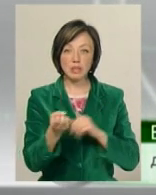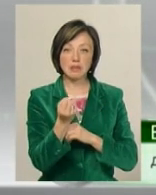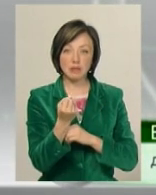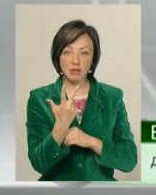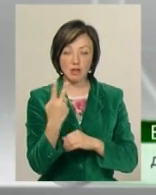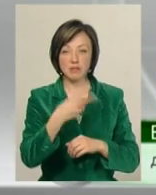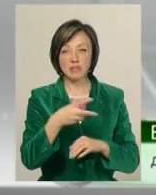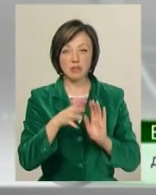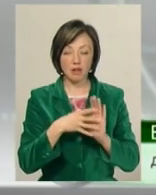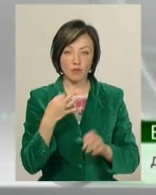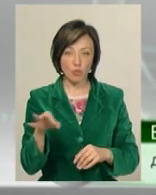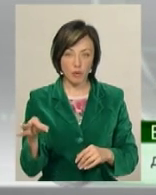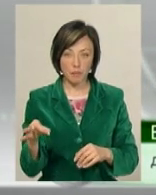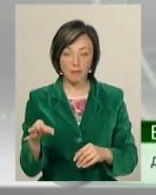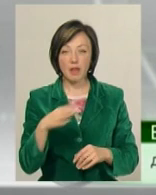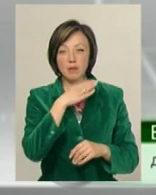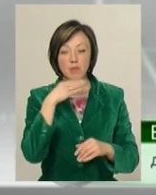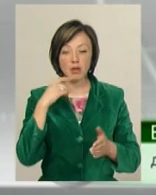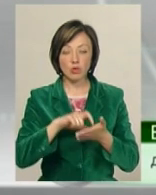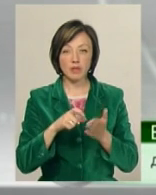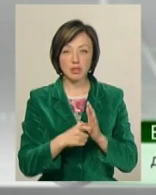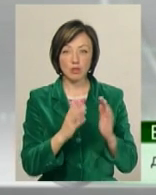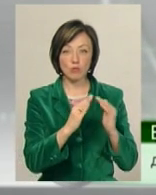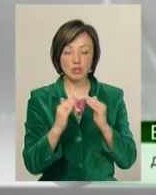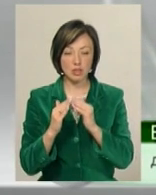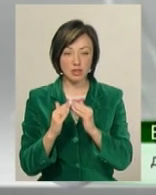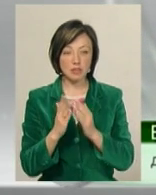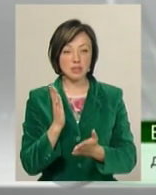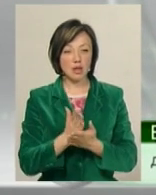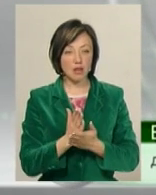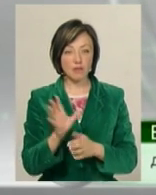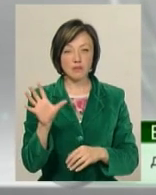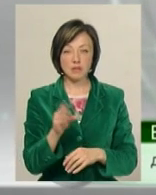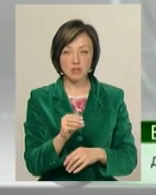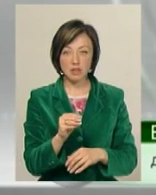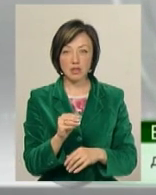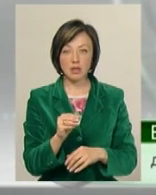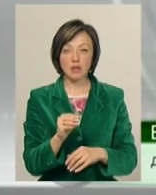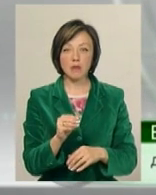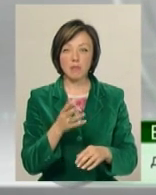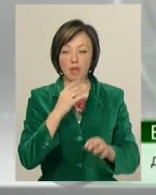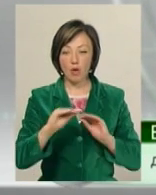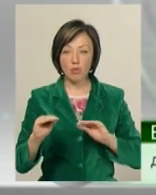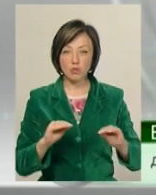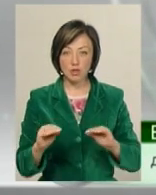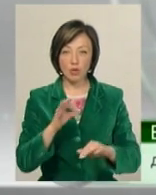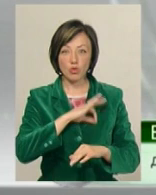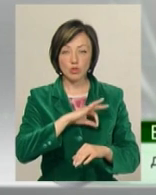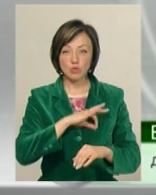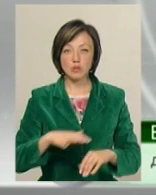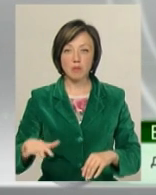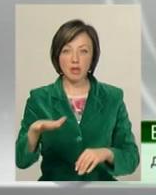гривень 29 копійок. Багатоквартирні будинки з наявністю усіх відів благоустрою, які користуються